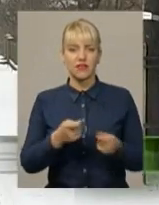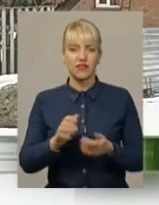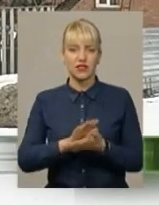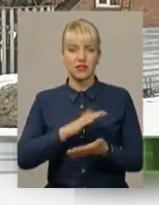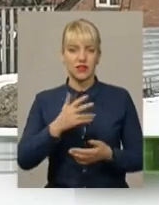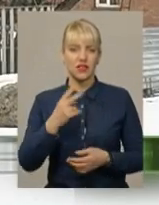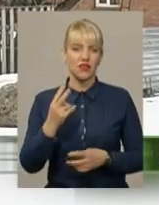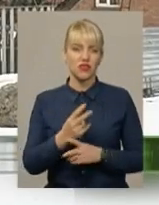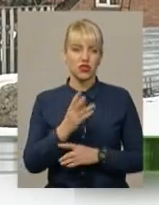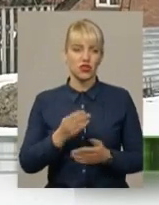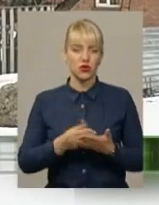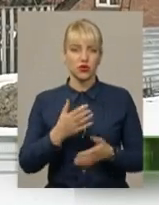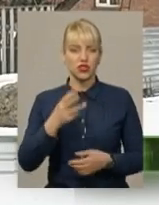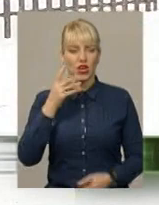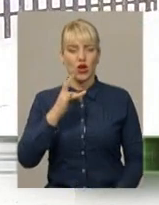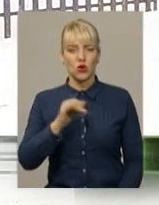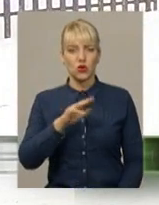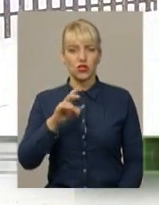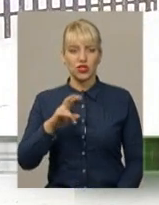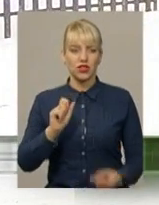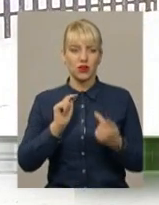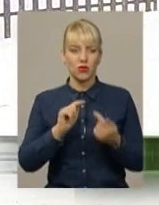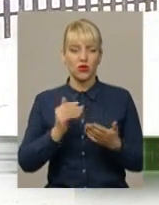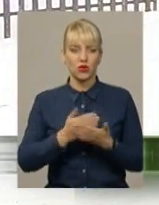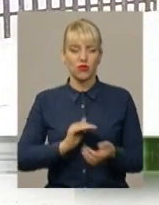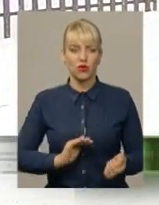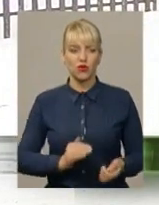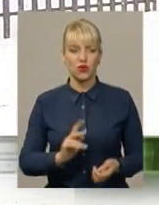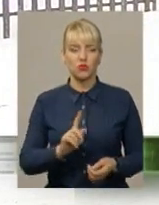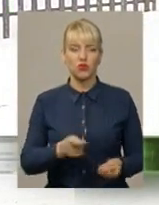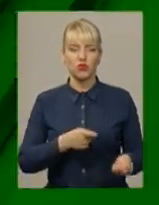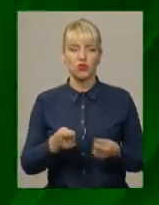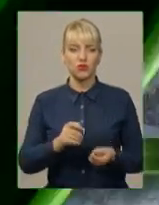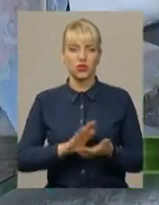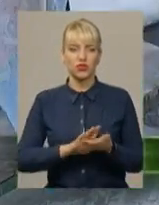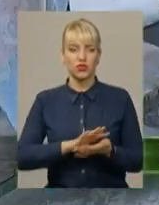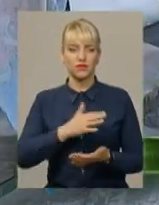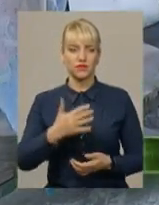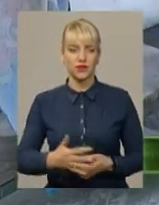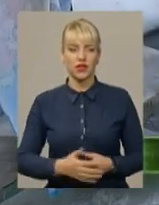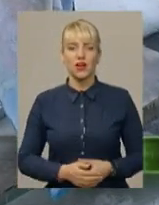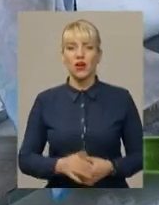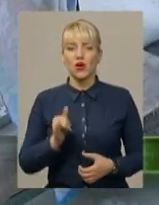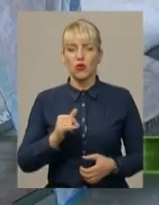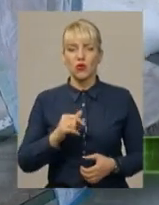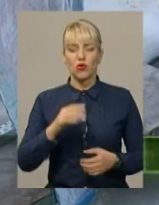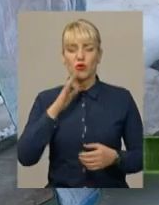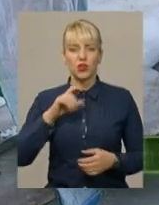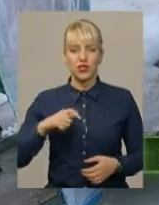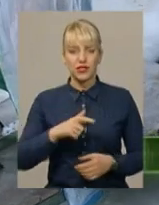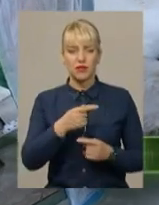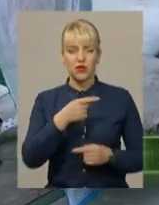дорожче. Хмельничани з Ружичної протестують проти нової фірми, що вивозить непотріб. У річці при мінус 10.